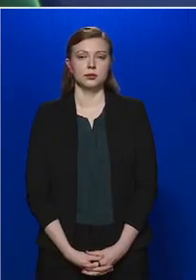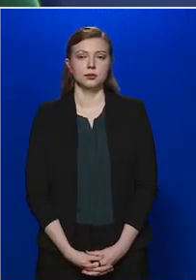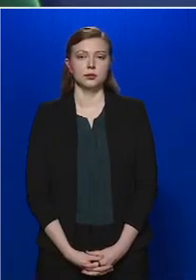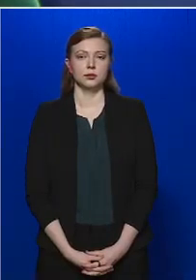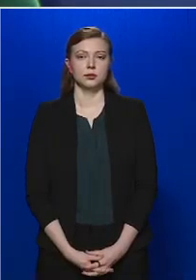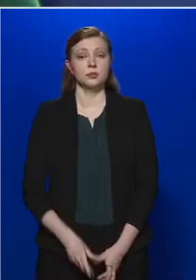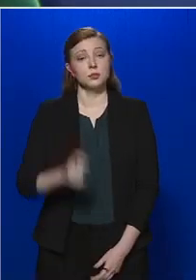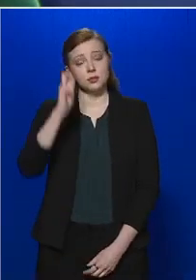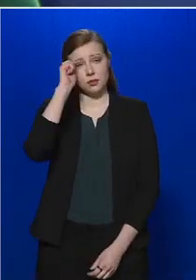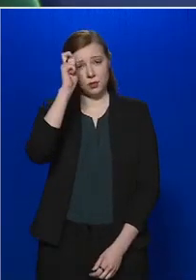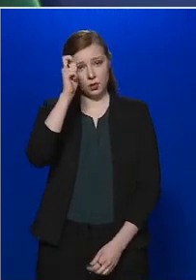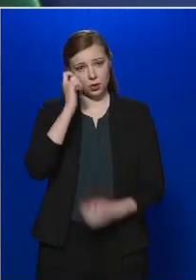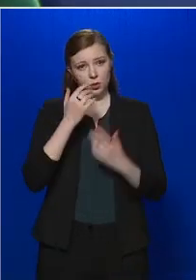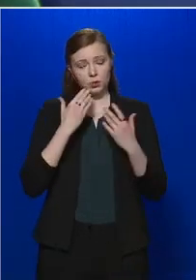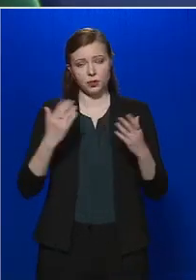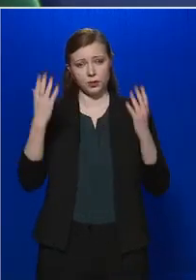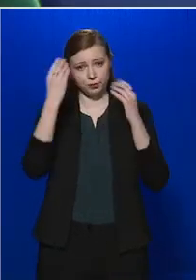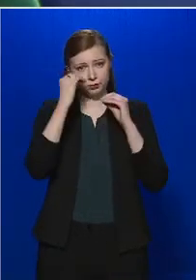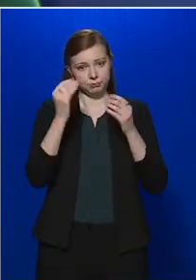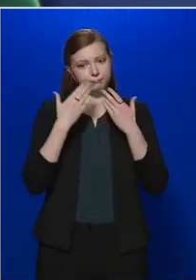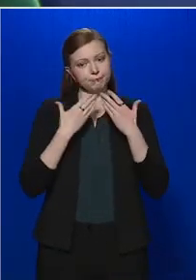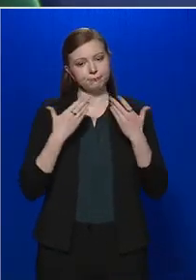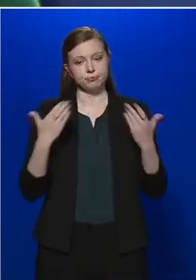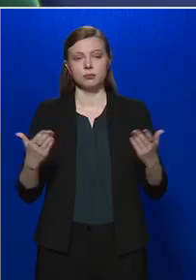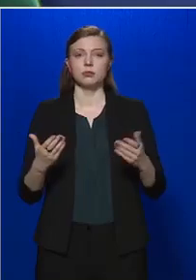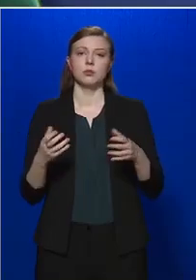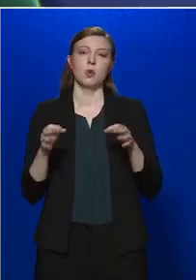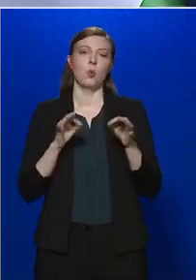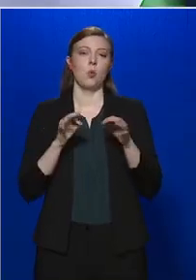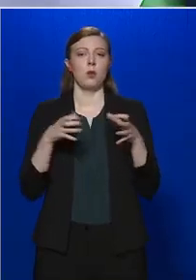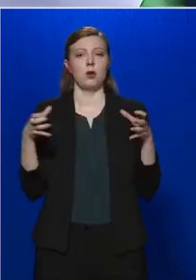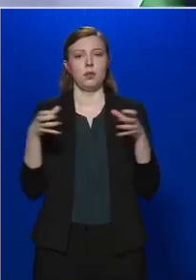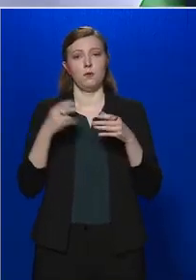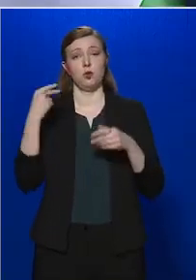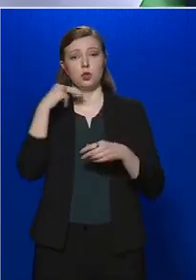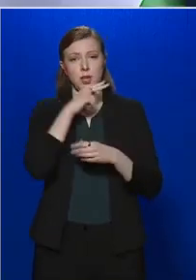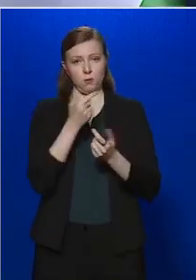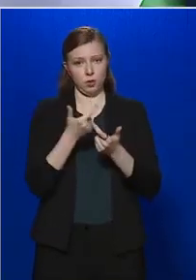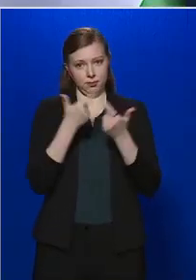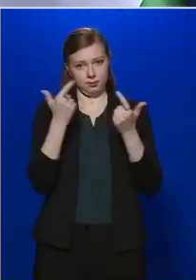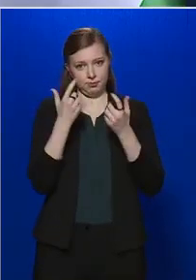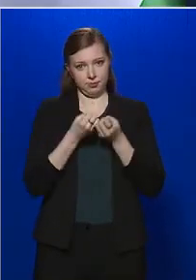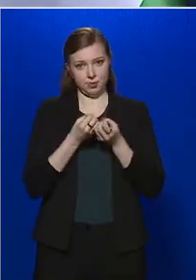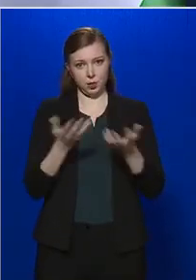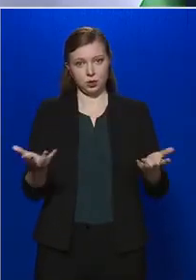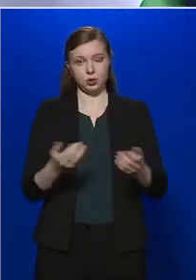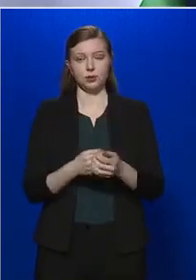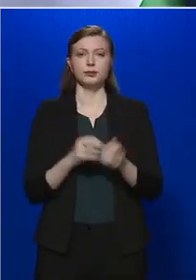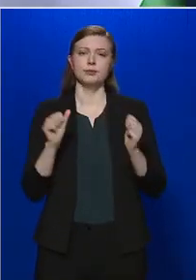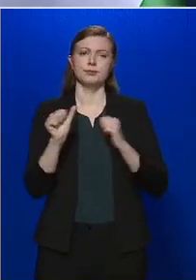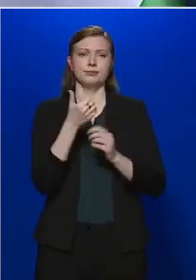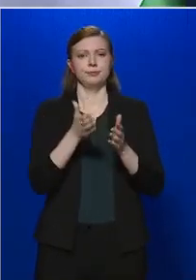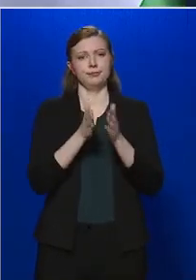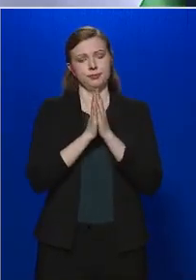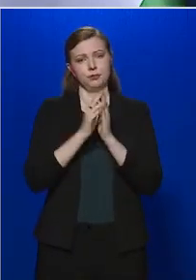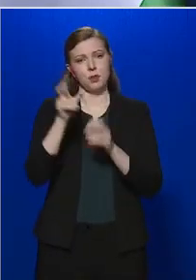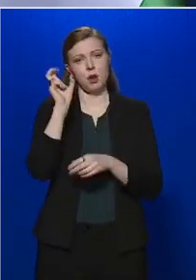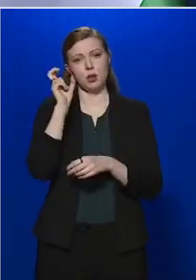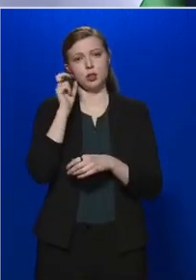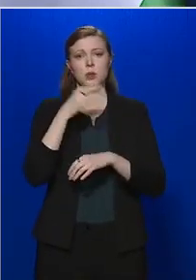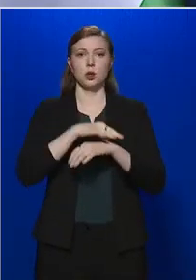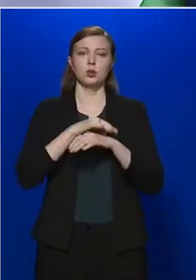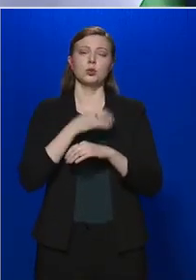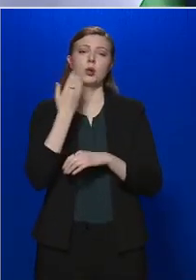Jó napot kívánok! Tisztelettel köszöntöm Önöket az Operatív Törzs hétfői tájékoztatóján. Elsőként kérem hallgassák meg dr.